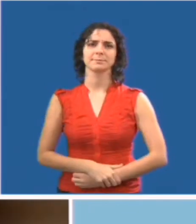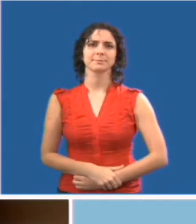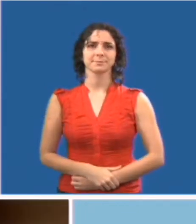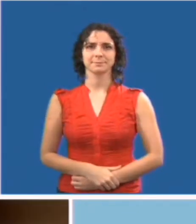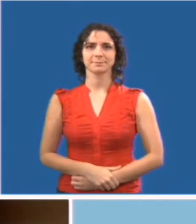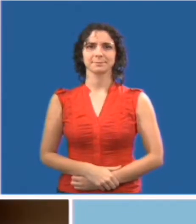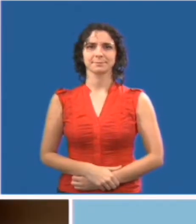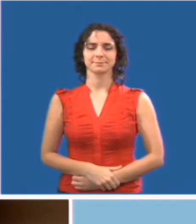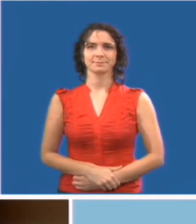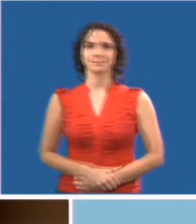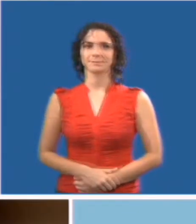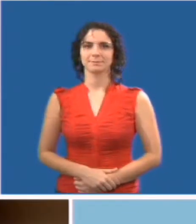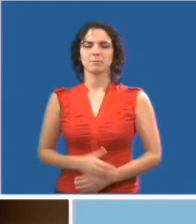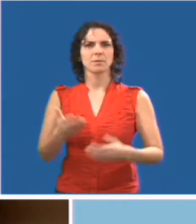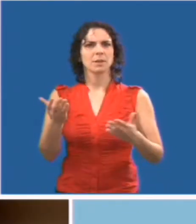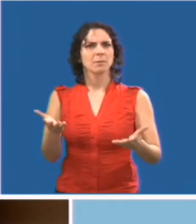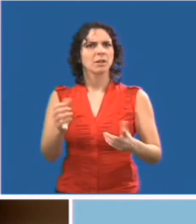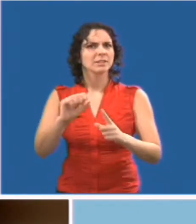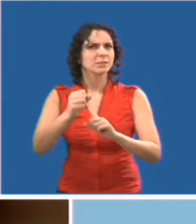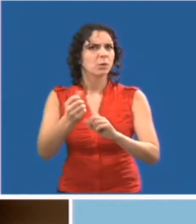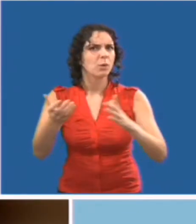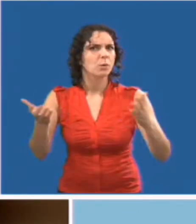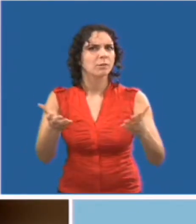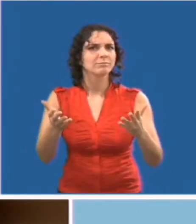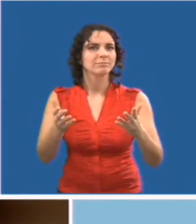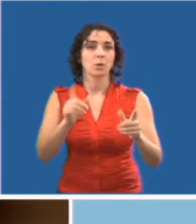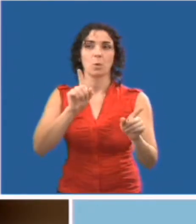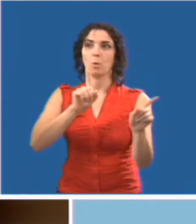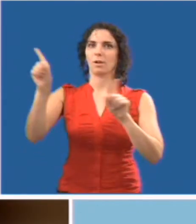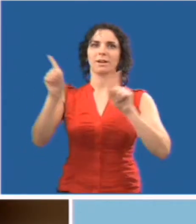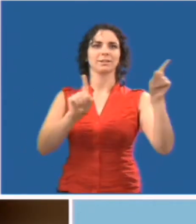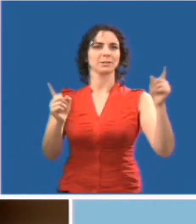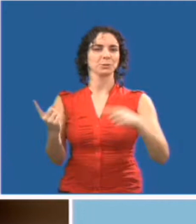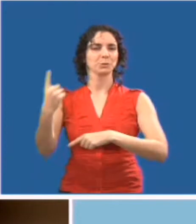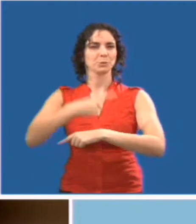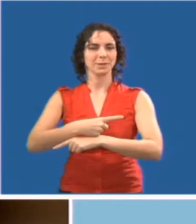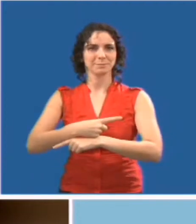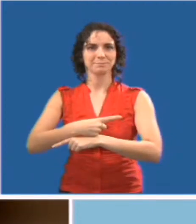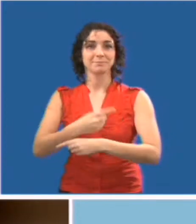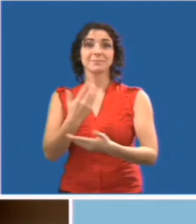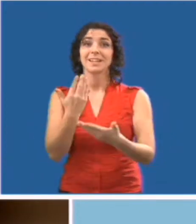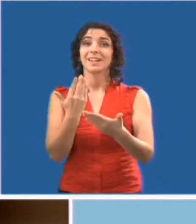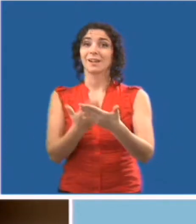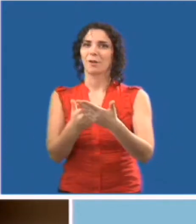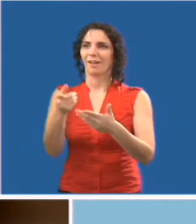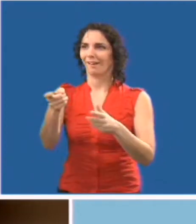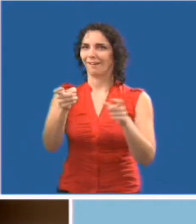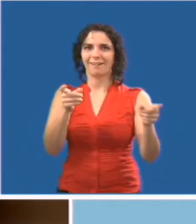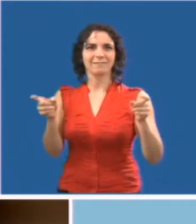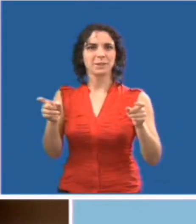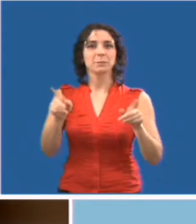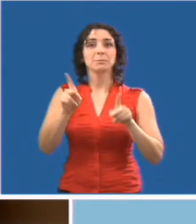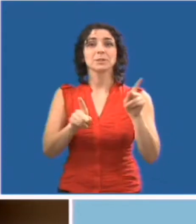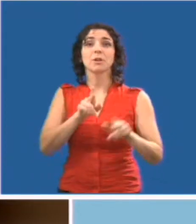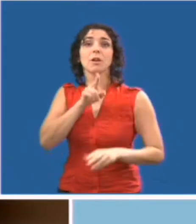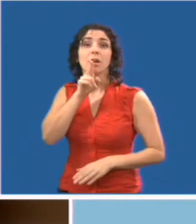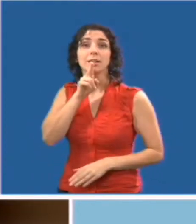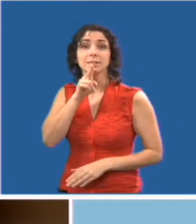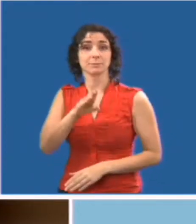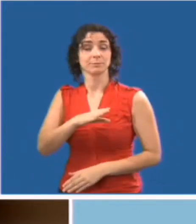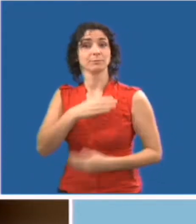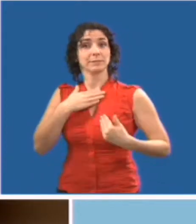Cette fois-ci, une personne ayant un handicap physique est invitée à l'école pour faire une présentation